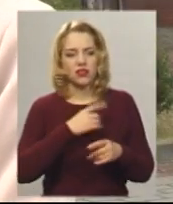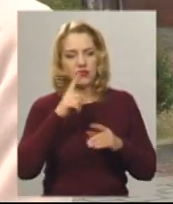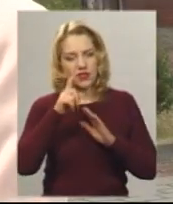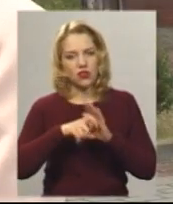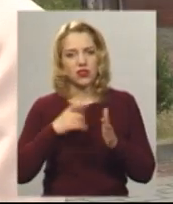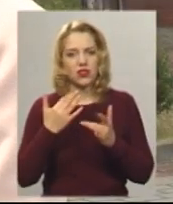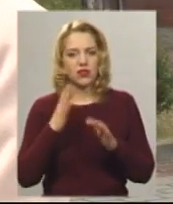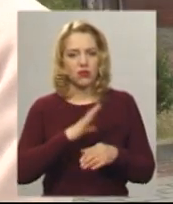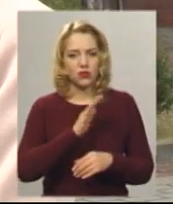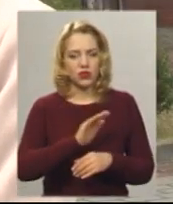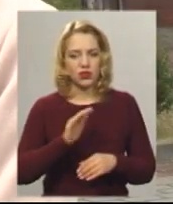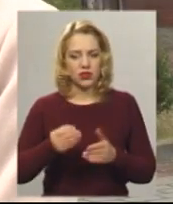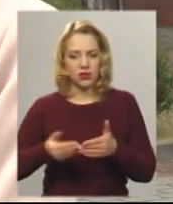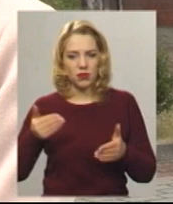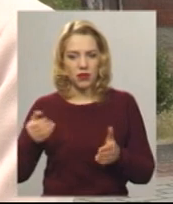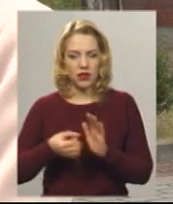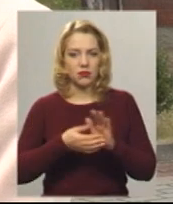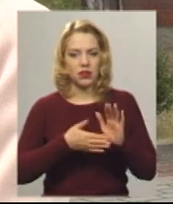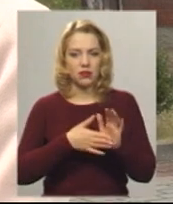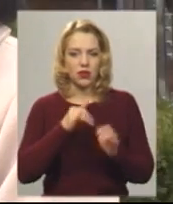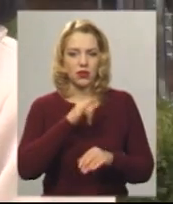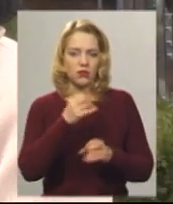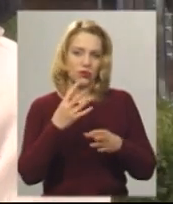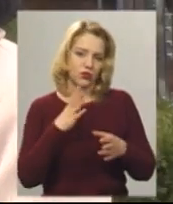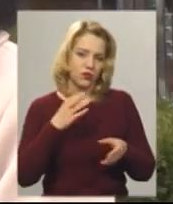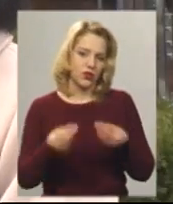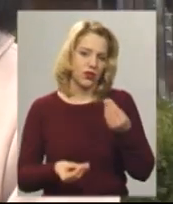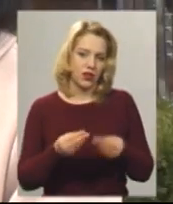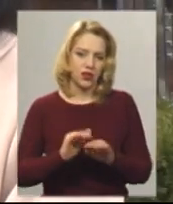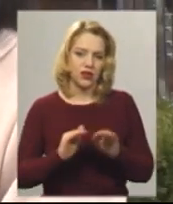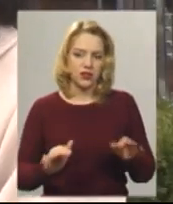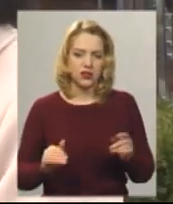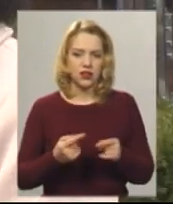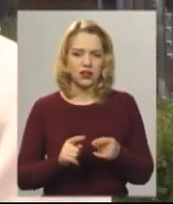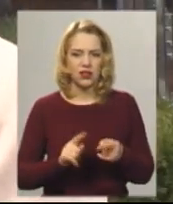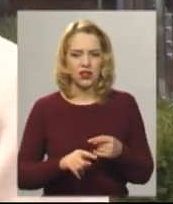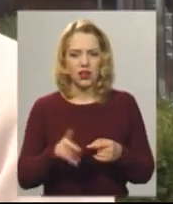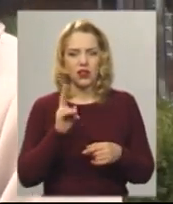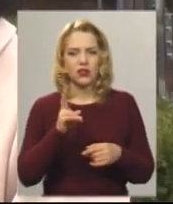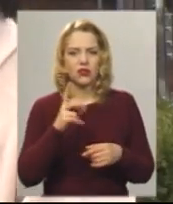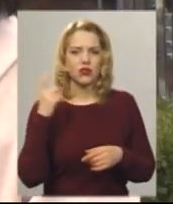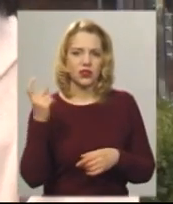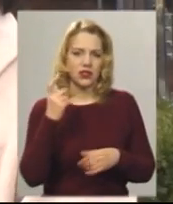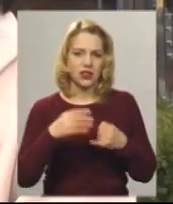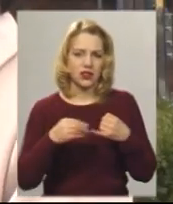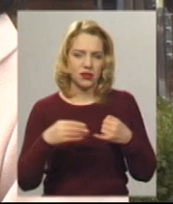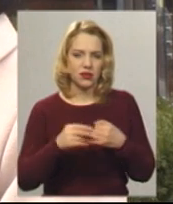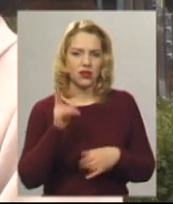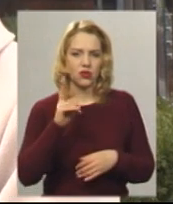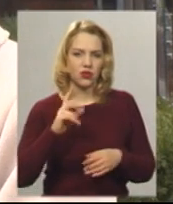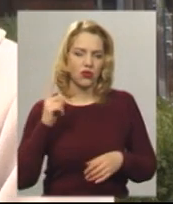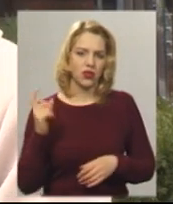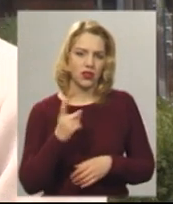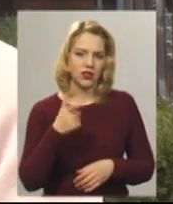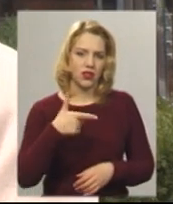дітей було за попередніми даними, а вони просто там гралися. Буде встановлюватися, кому належала земля, кому належав цей гараж. І